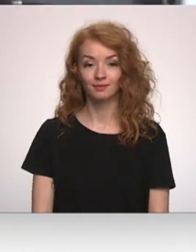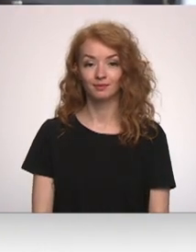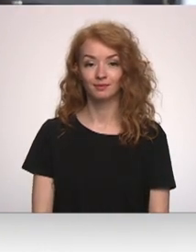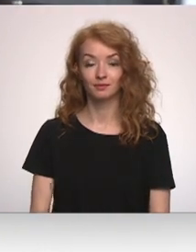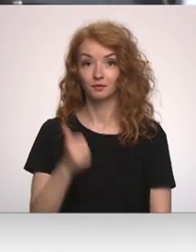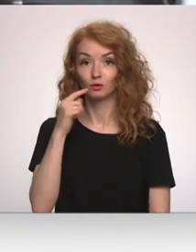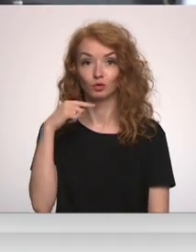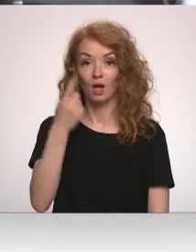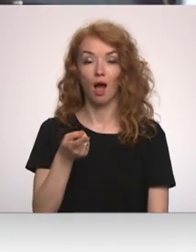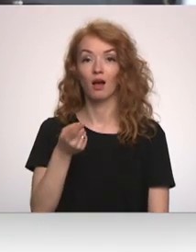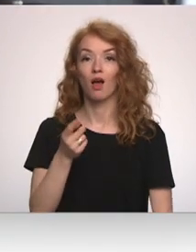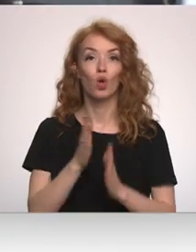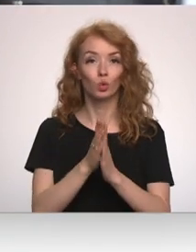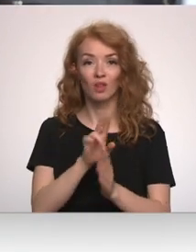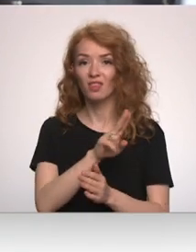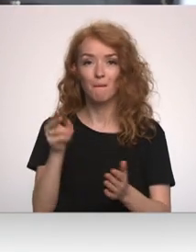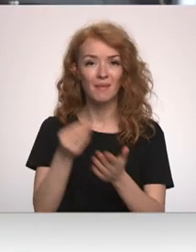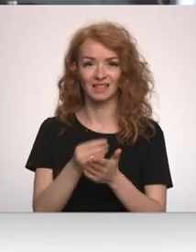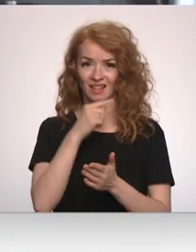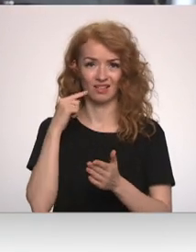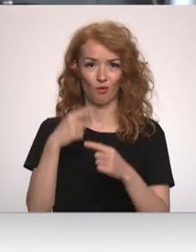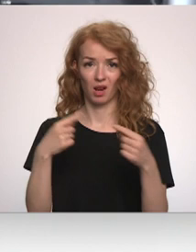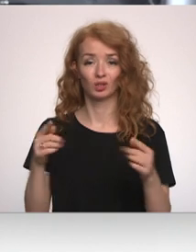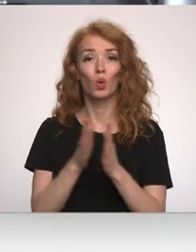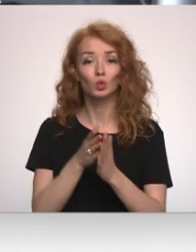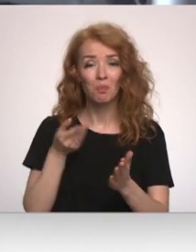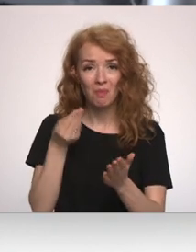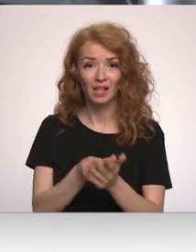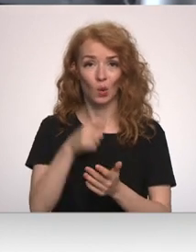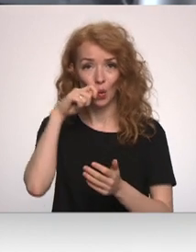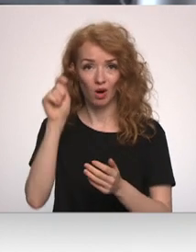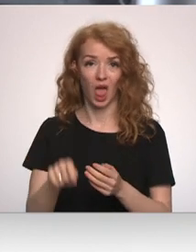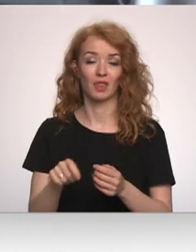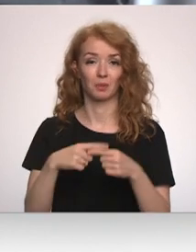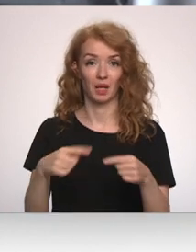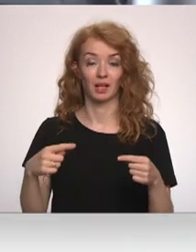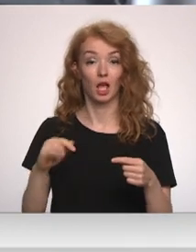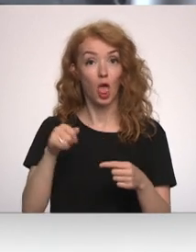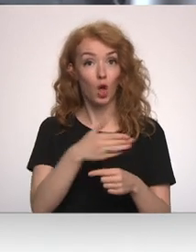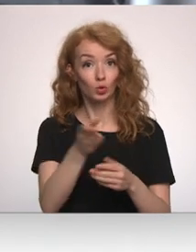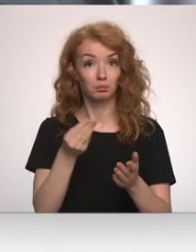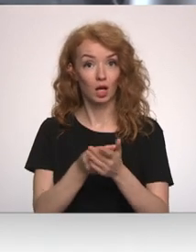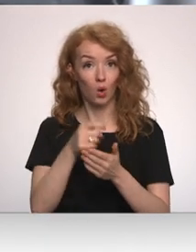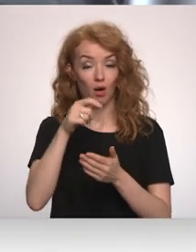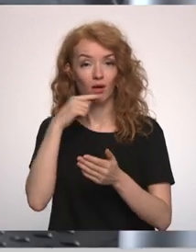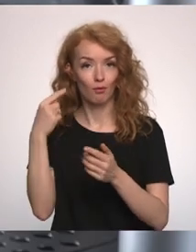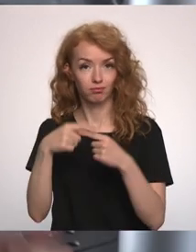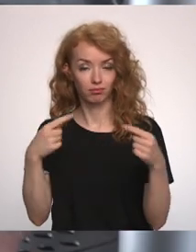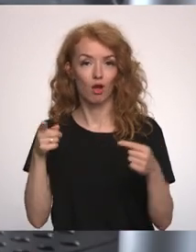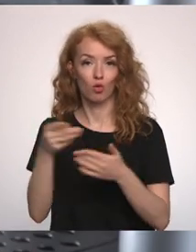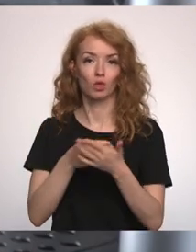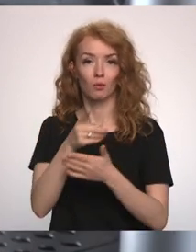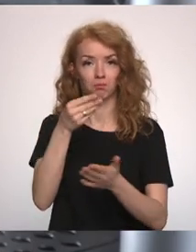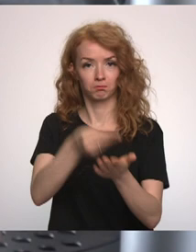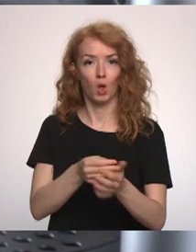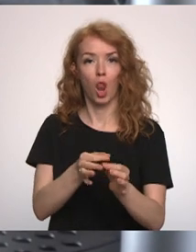Es saku, ne pērciet Krievu prets, pērciet Ukraiņu. Tā jūs atbalstat Ukraiņu. Bet ja pērciet Krievu, tad jūs maksājat Eiropa ar lodi, ko